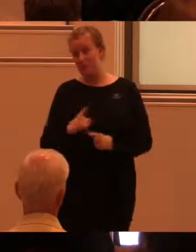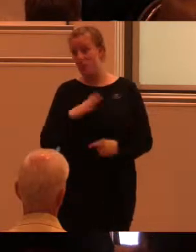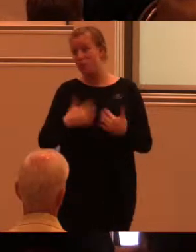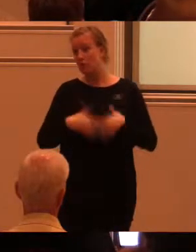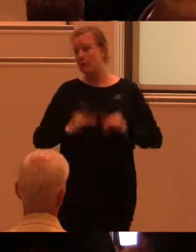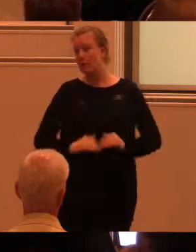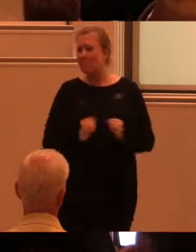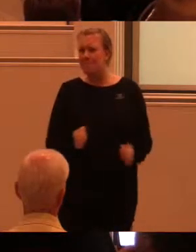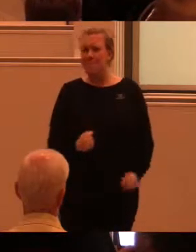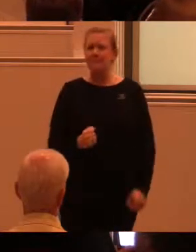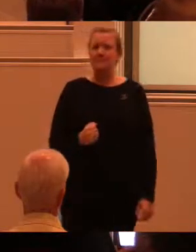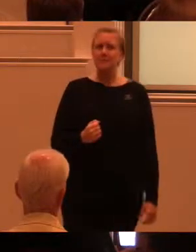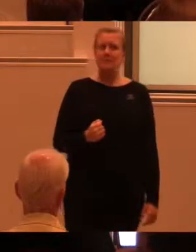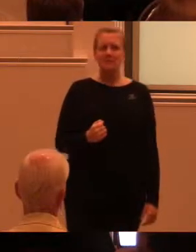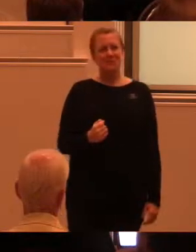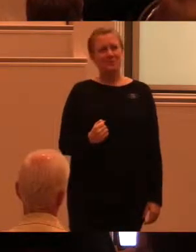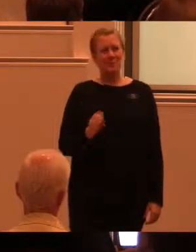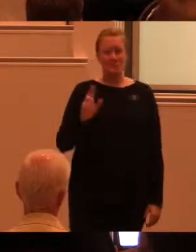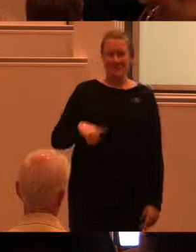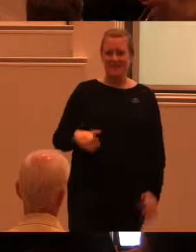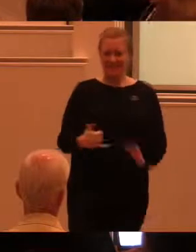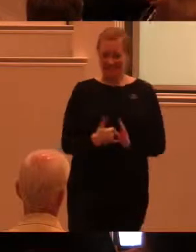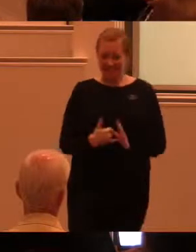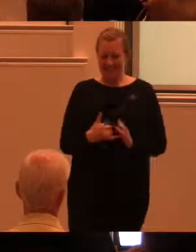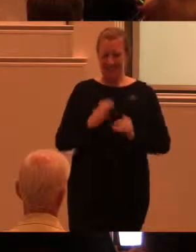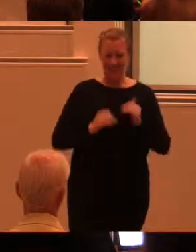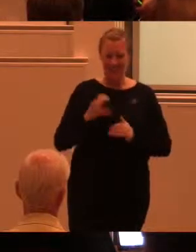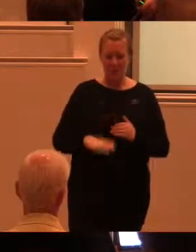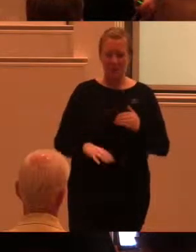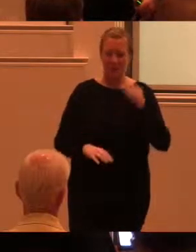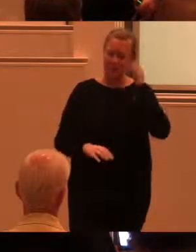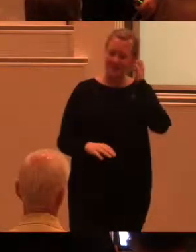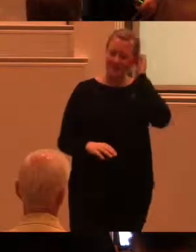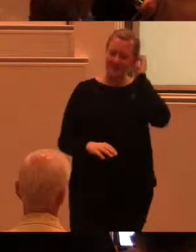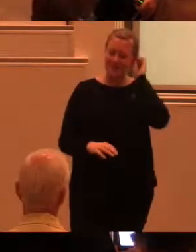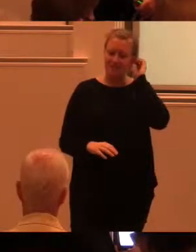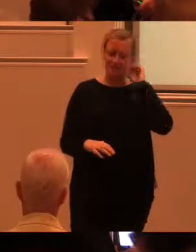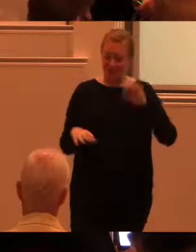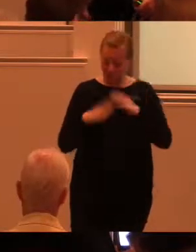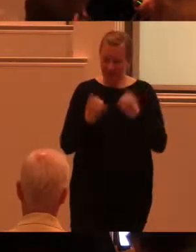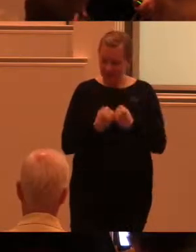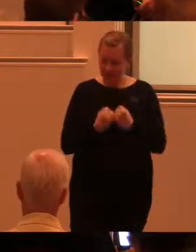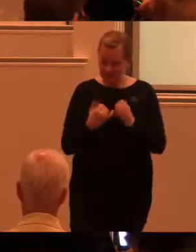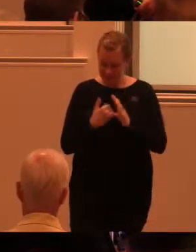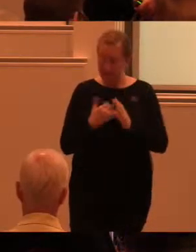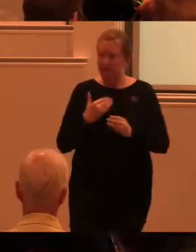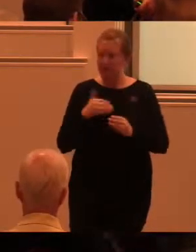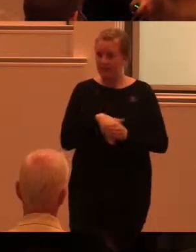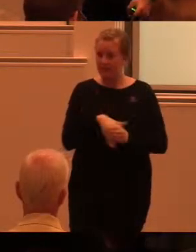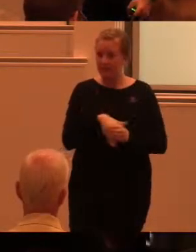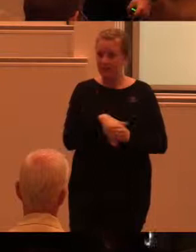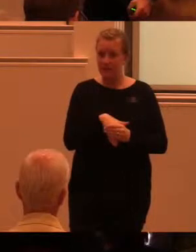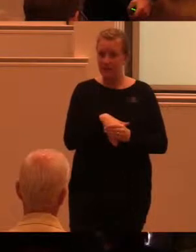i väldigt stor del handlar om delaktighet. Och